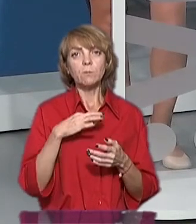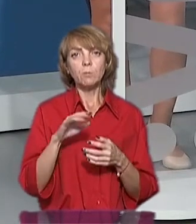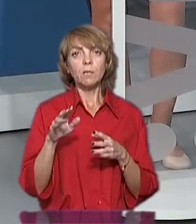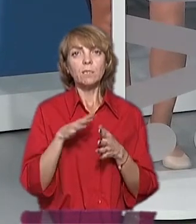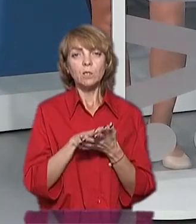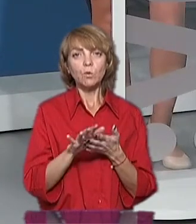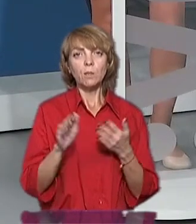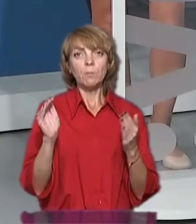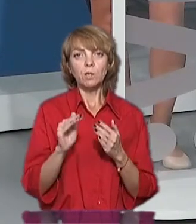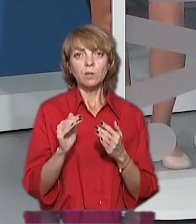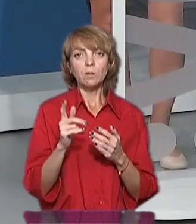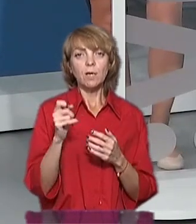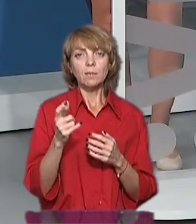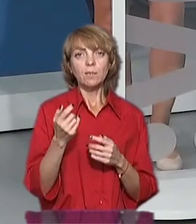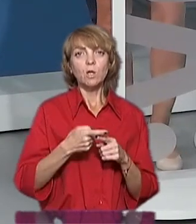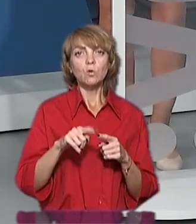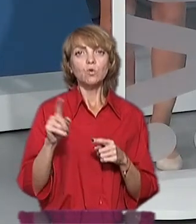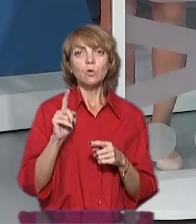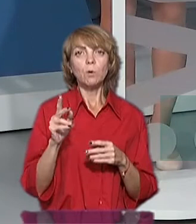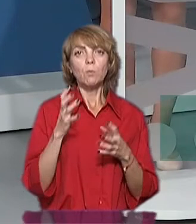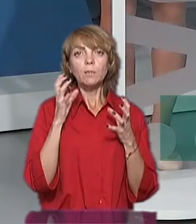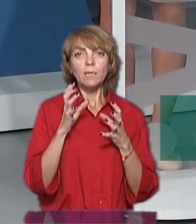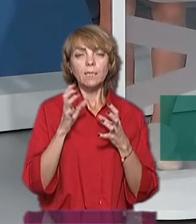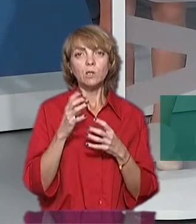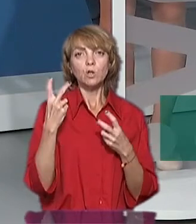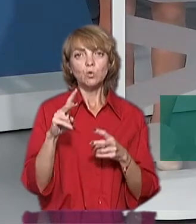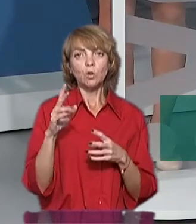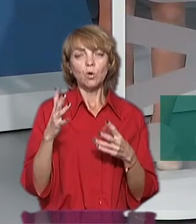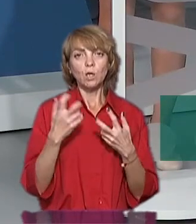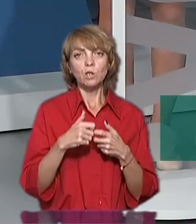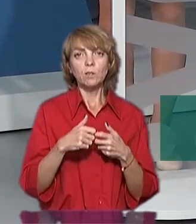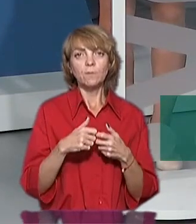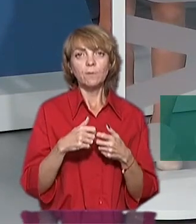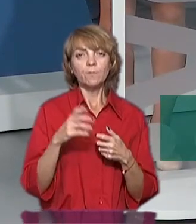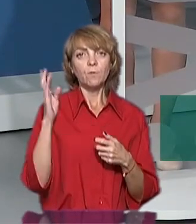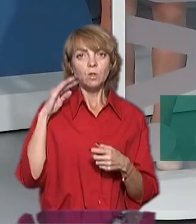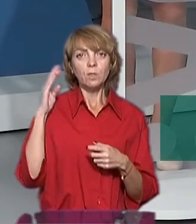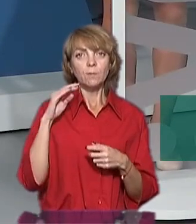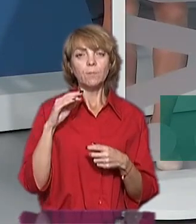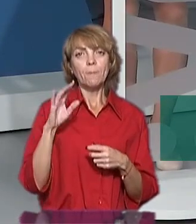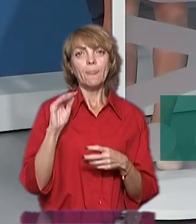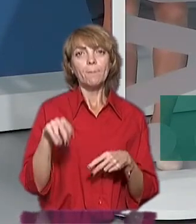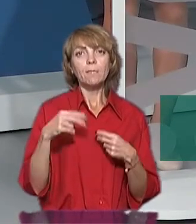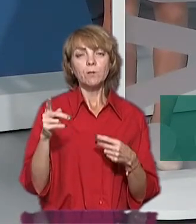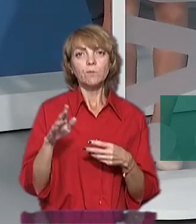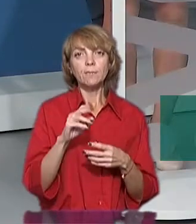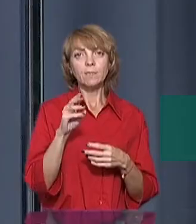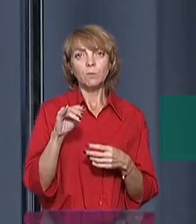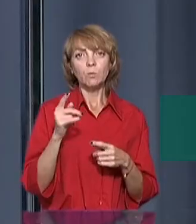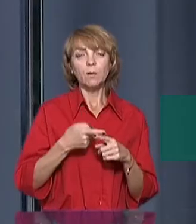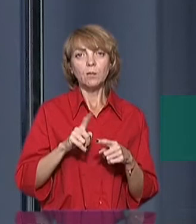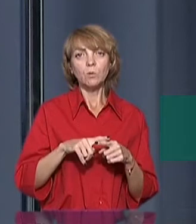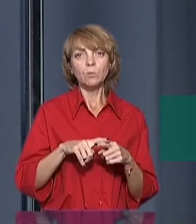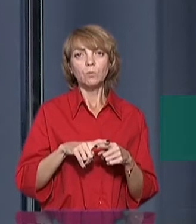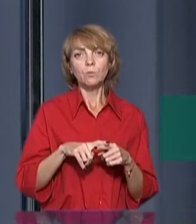ізрасходували менше газу на те, щоб подогреть ненужне кількість води і подати її в систему. Тому,